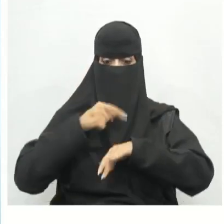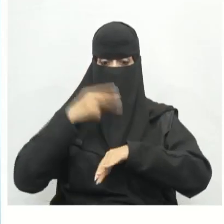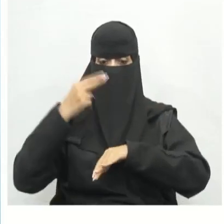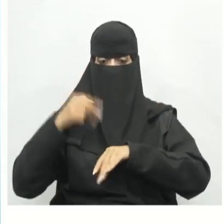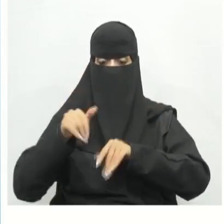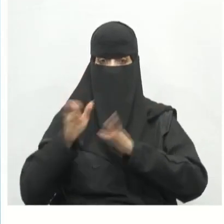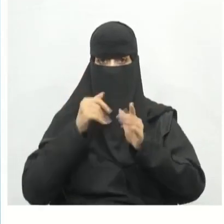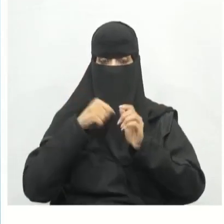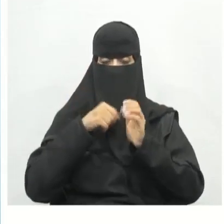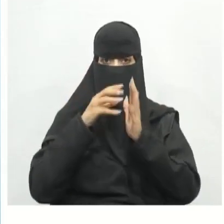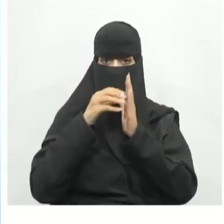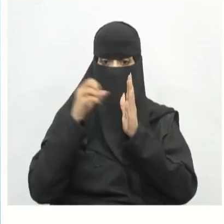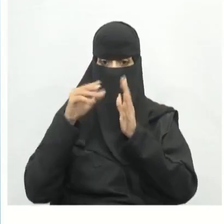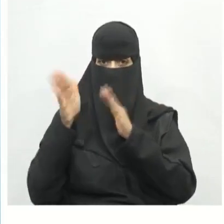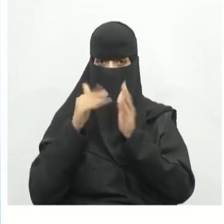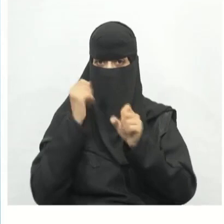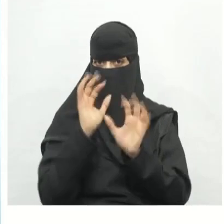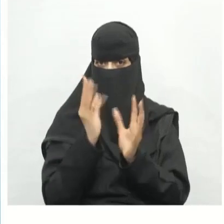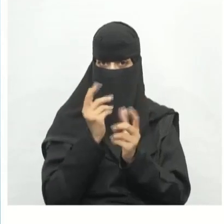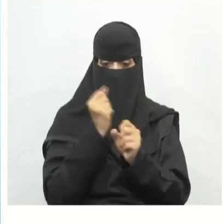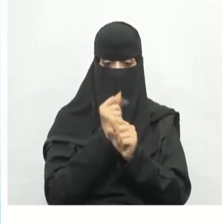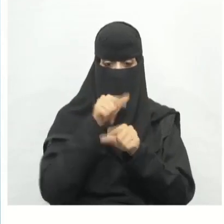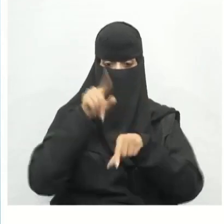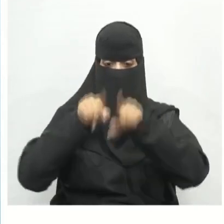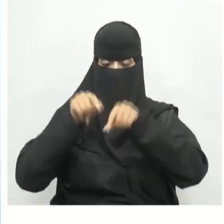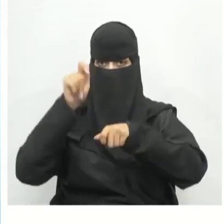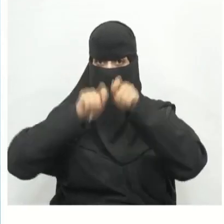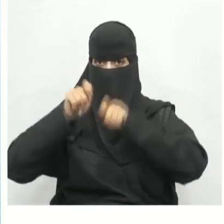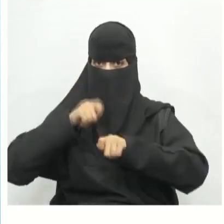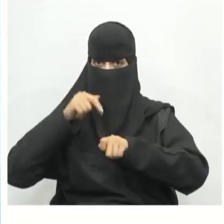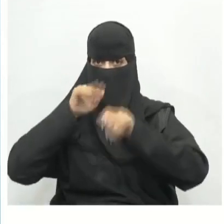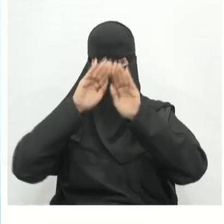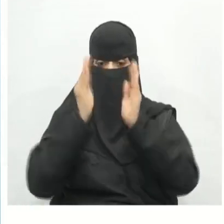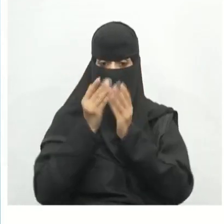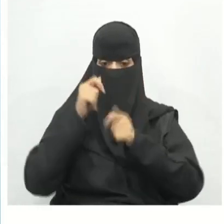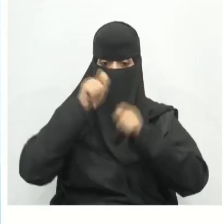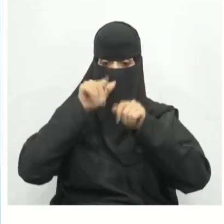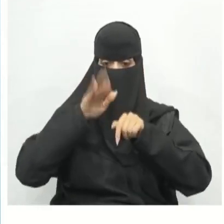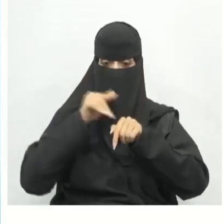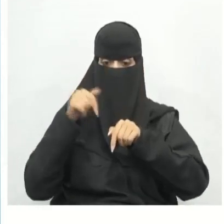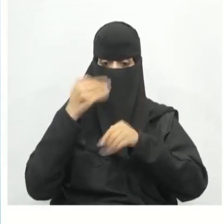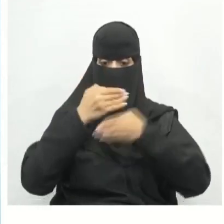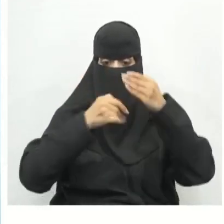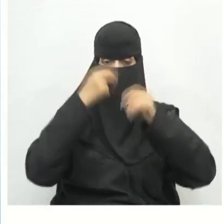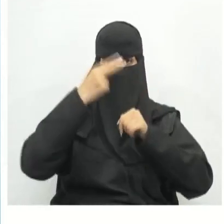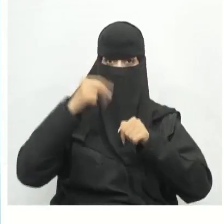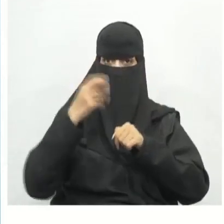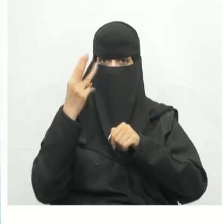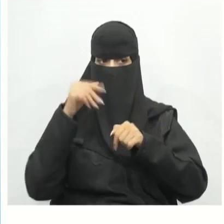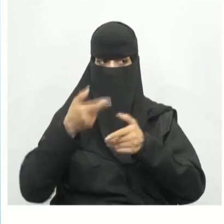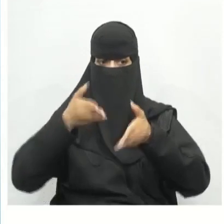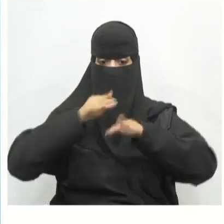تصميم التروس وكيفية عملها يميز كيفية استخدام هياك المتعددة لإنشاء تصميم ثلاثي الأبعاد أكثر